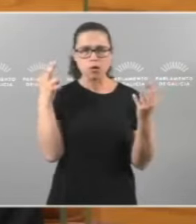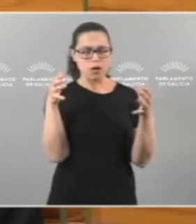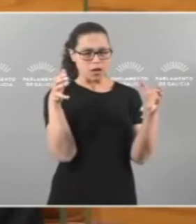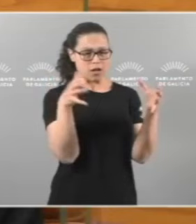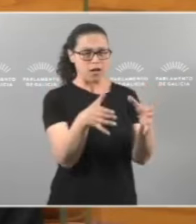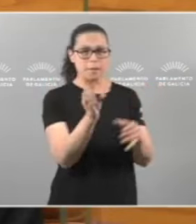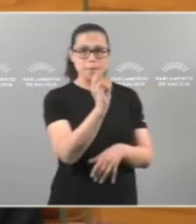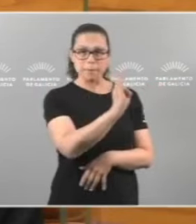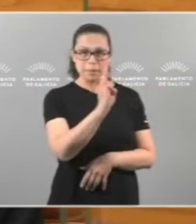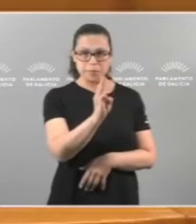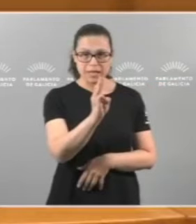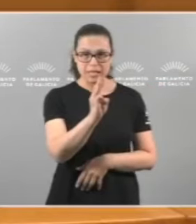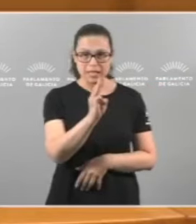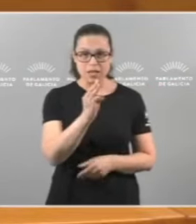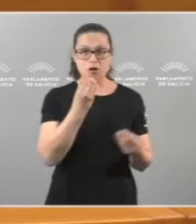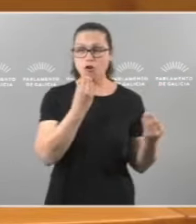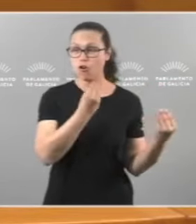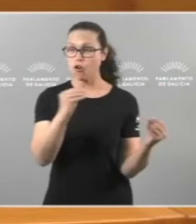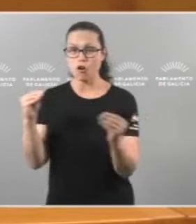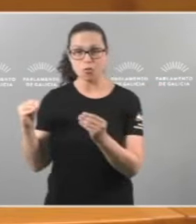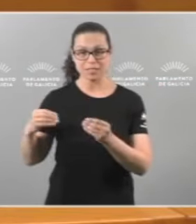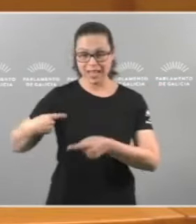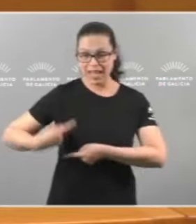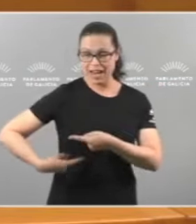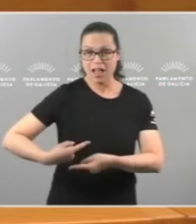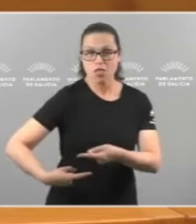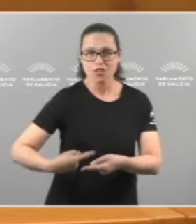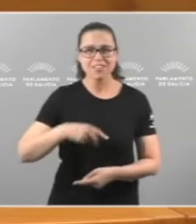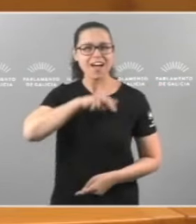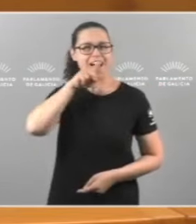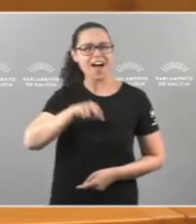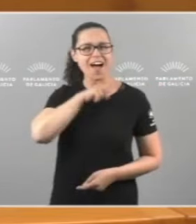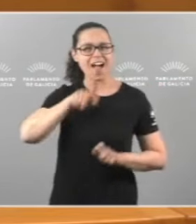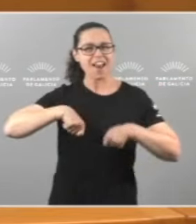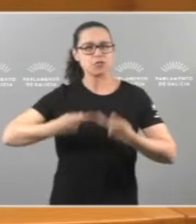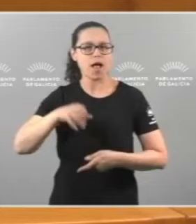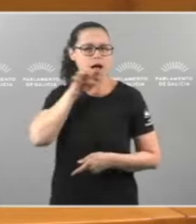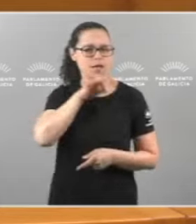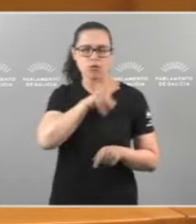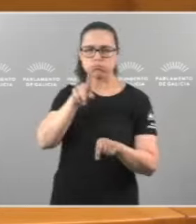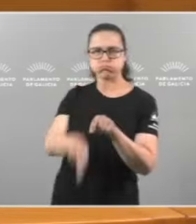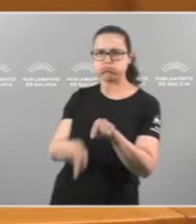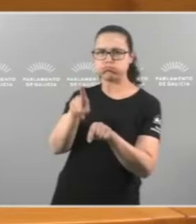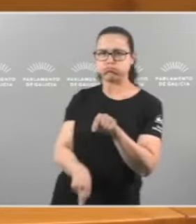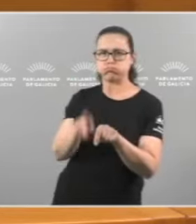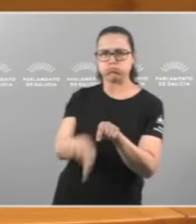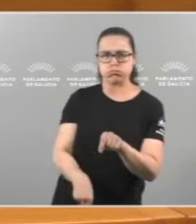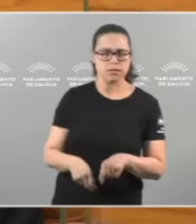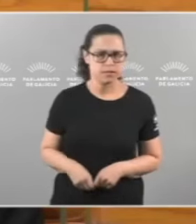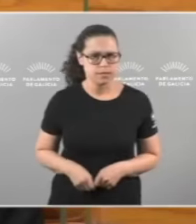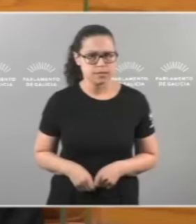está lle quitando as novas eracións a oportunidade de falar en galego. O Partido Popular está lle roubando